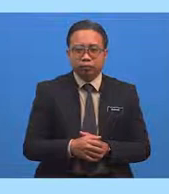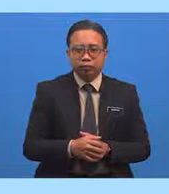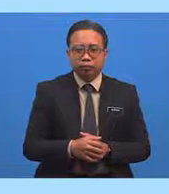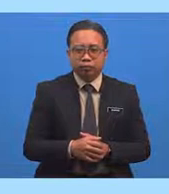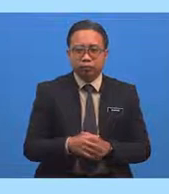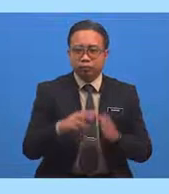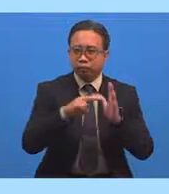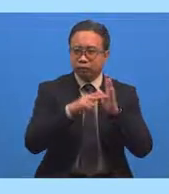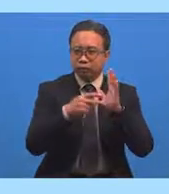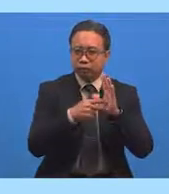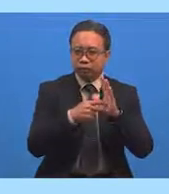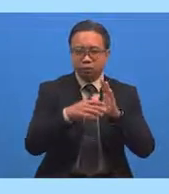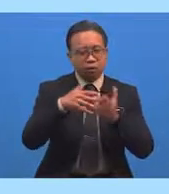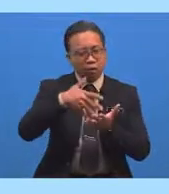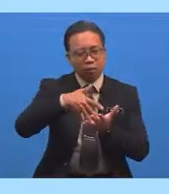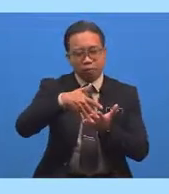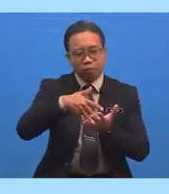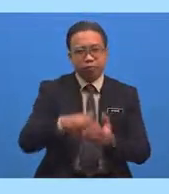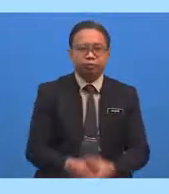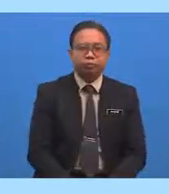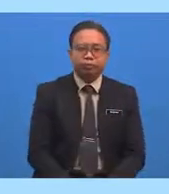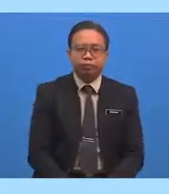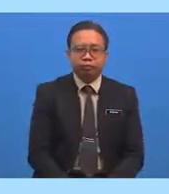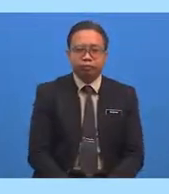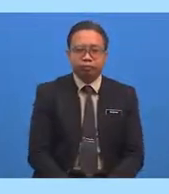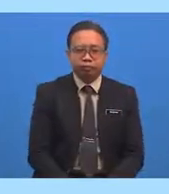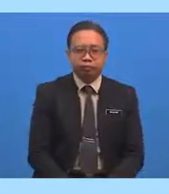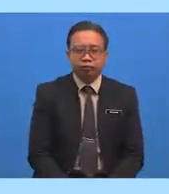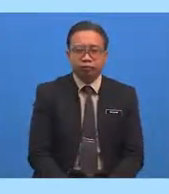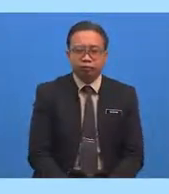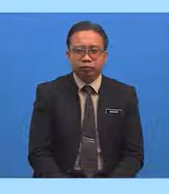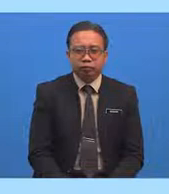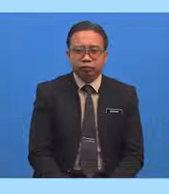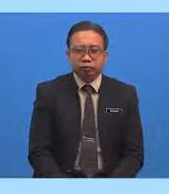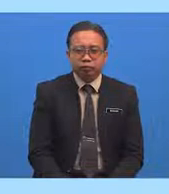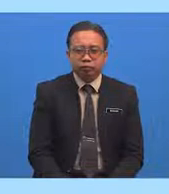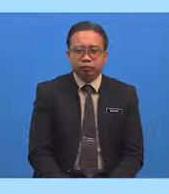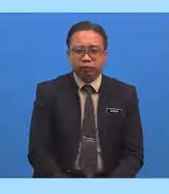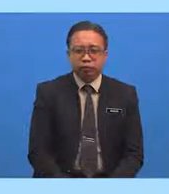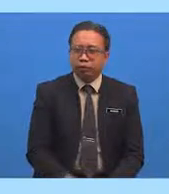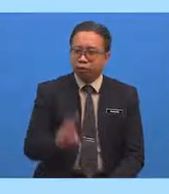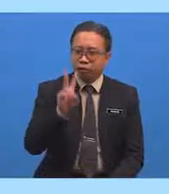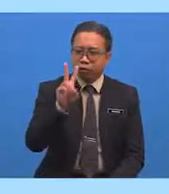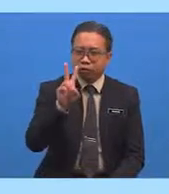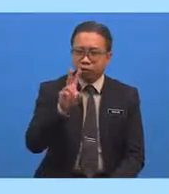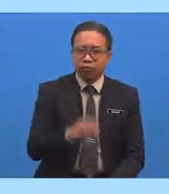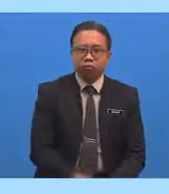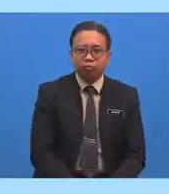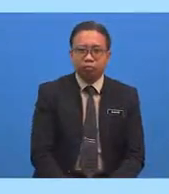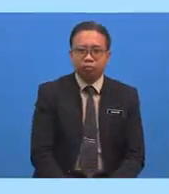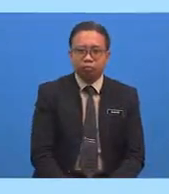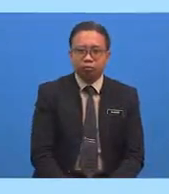bermaksud Lemah Sifat negatif yang kedua Ialah